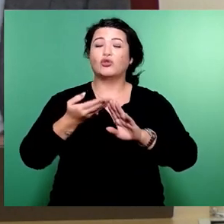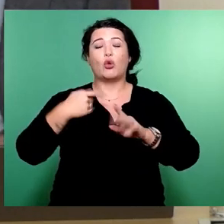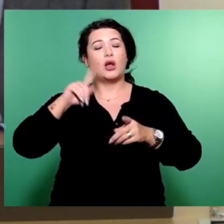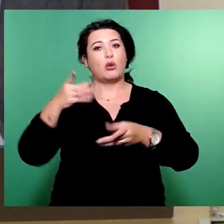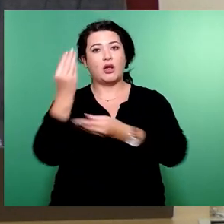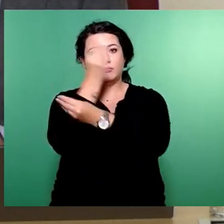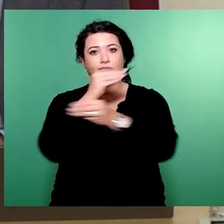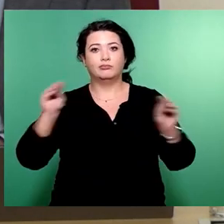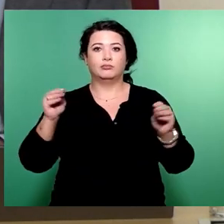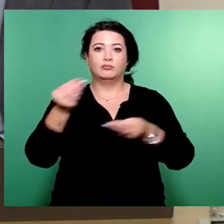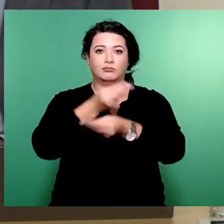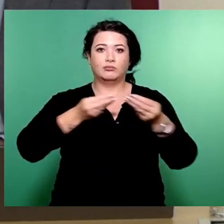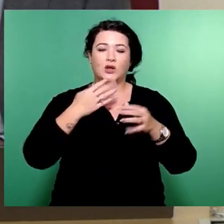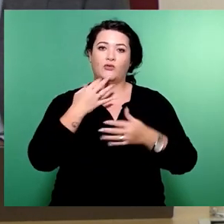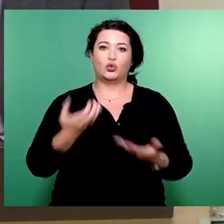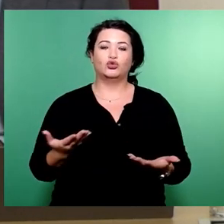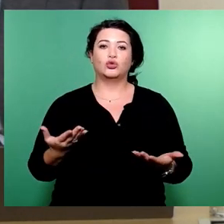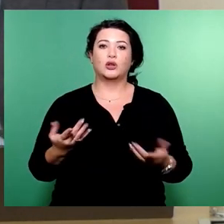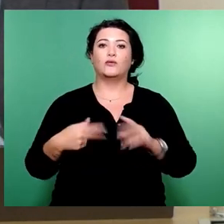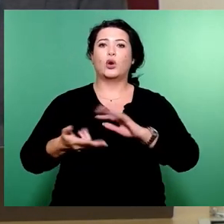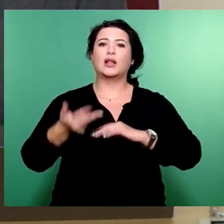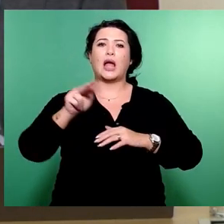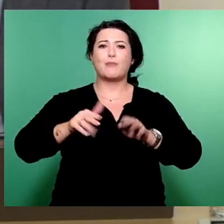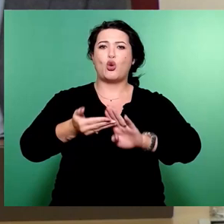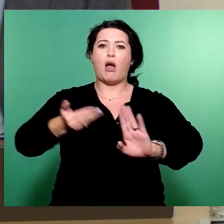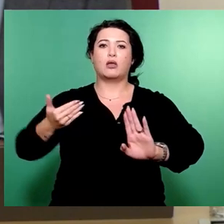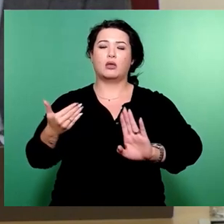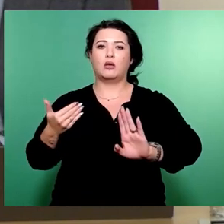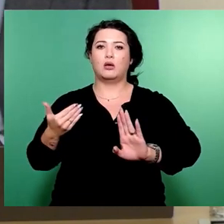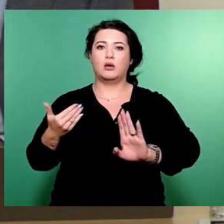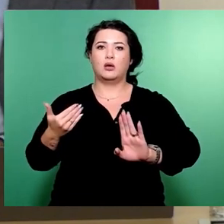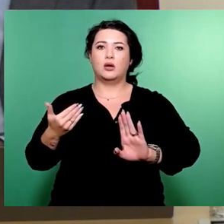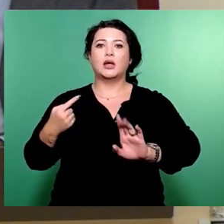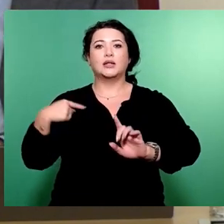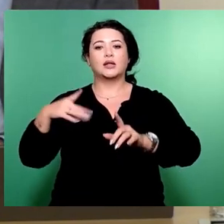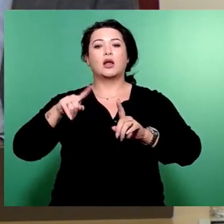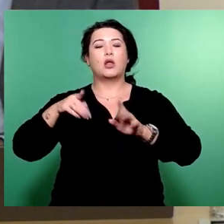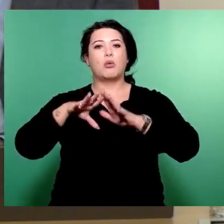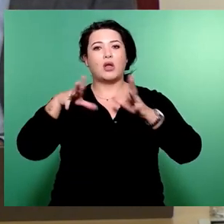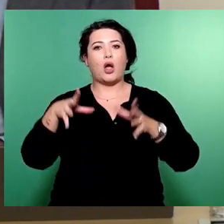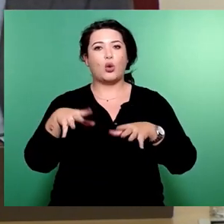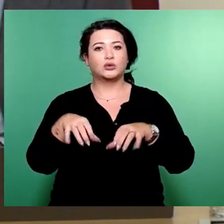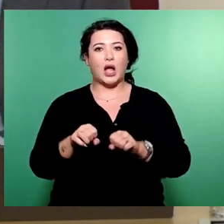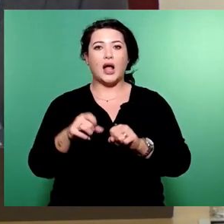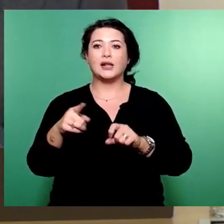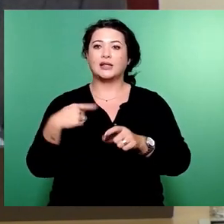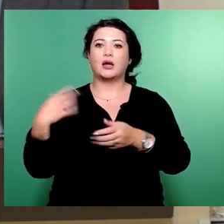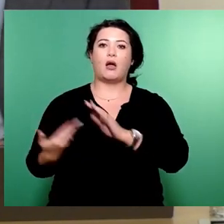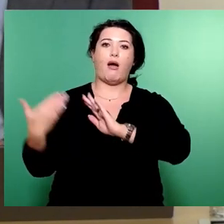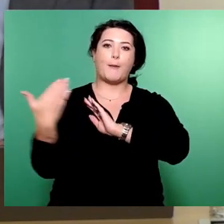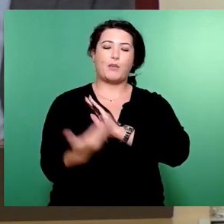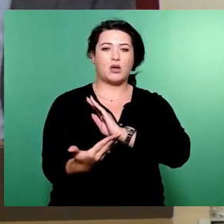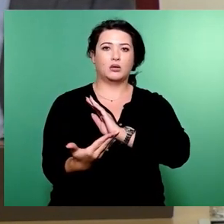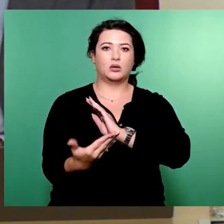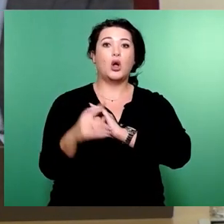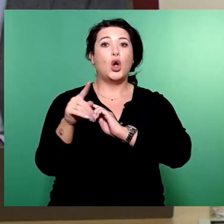haben exakt vor genau drei Monaten, habe ich hier den Haushalt in den Stadtrat eingebracht, vor fünf Wochen dann nochmal die